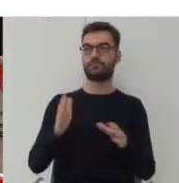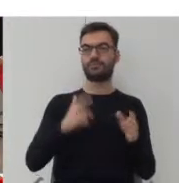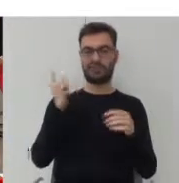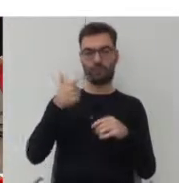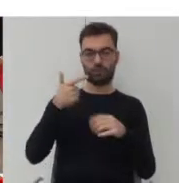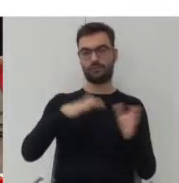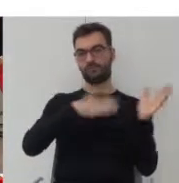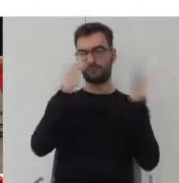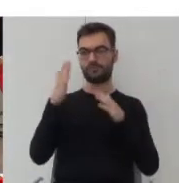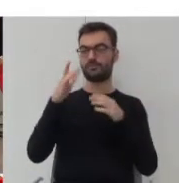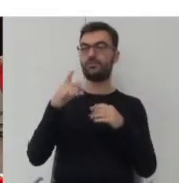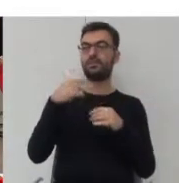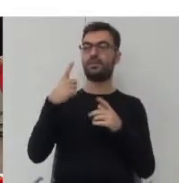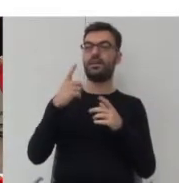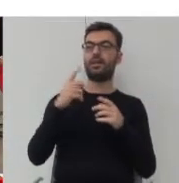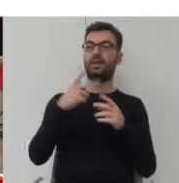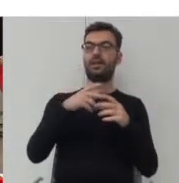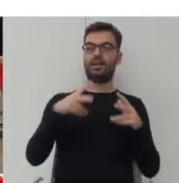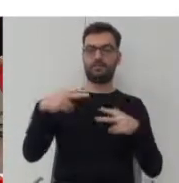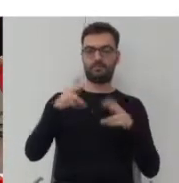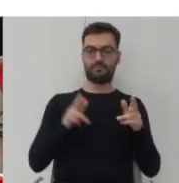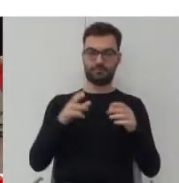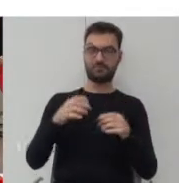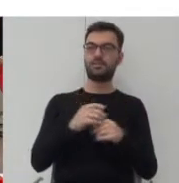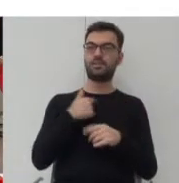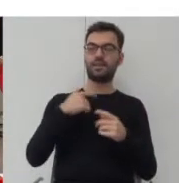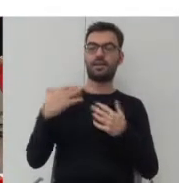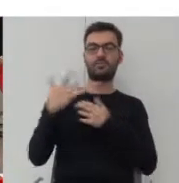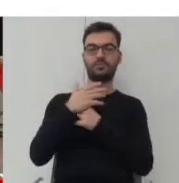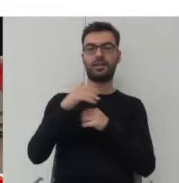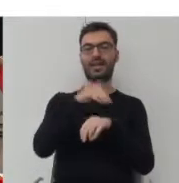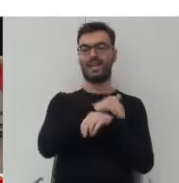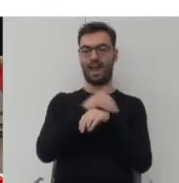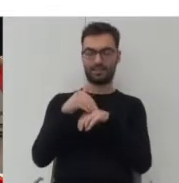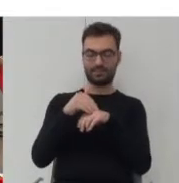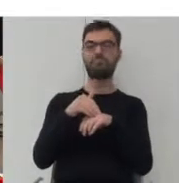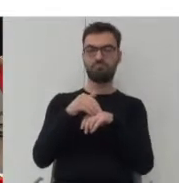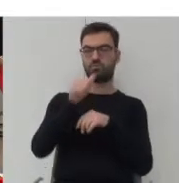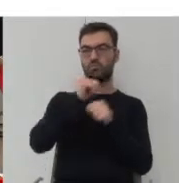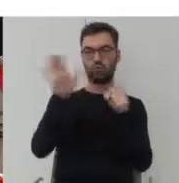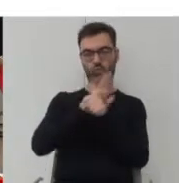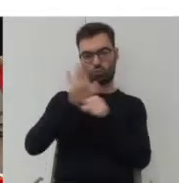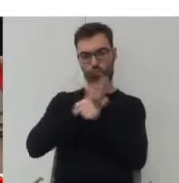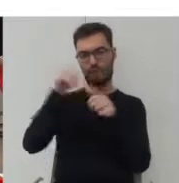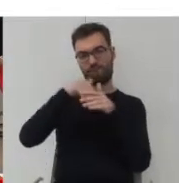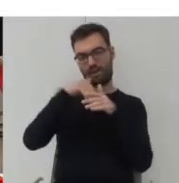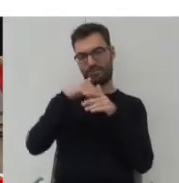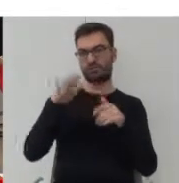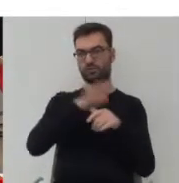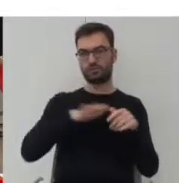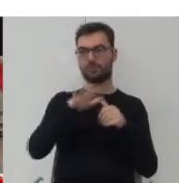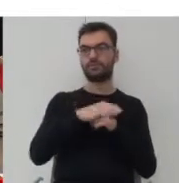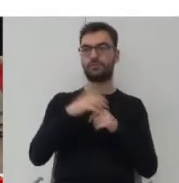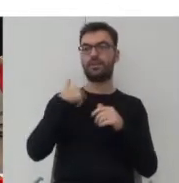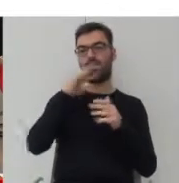samego tego kwartału. Jakby zainspirowałam się tą ideą granicy i postanowiłam wypełnić ten kwartał wewnątrz. Jakby